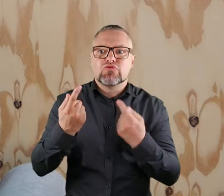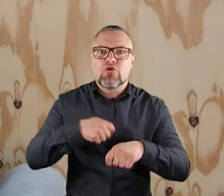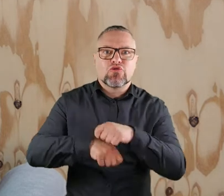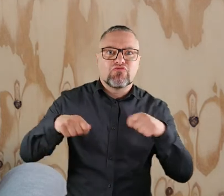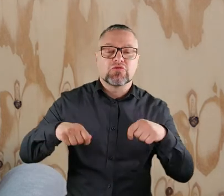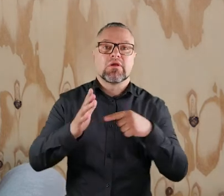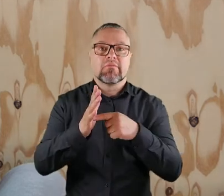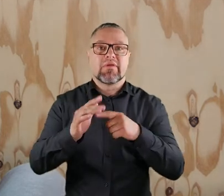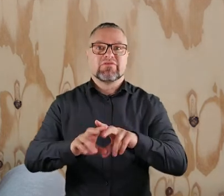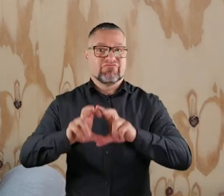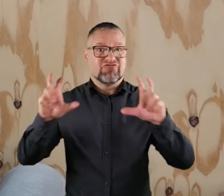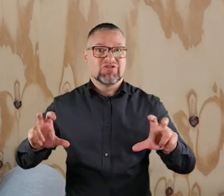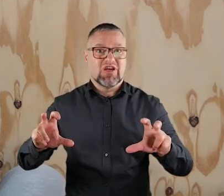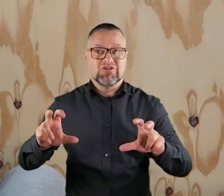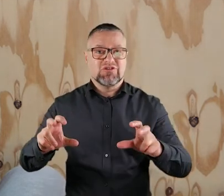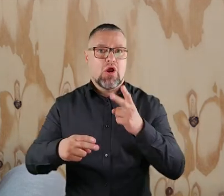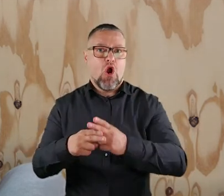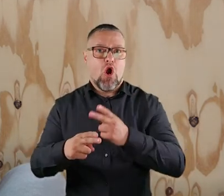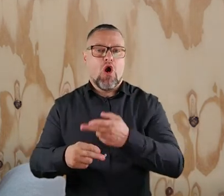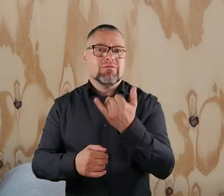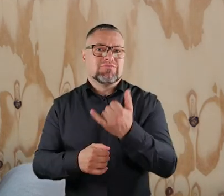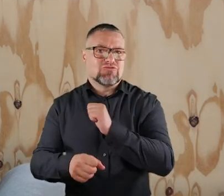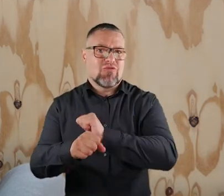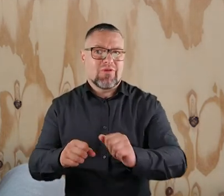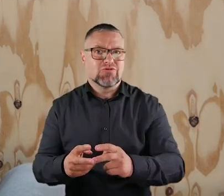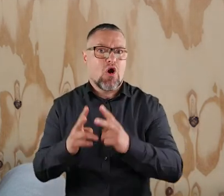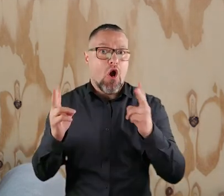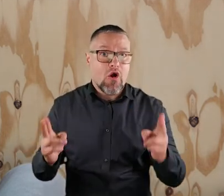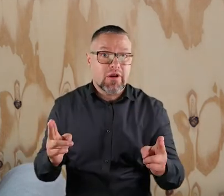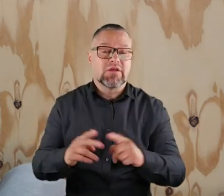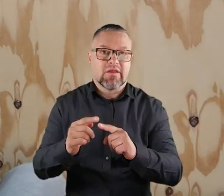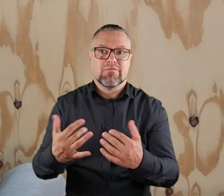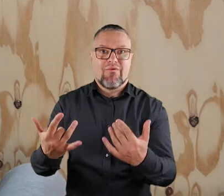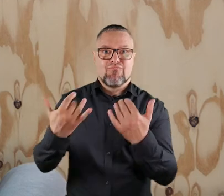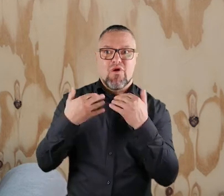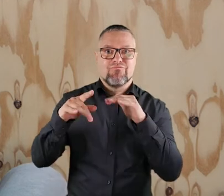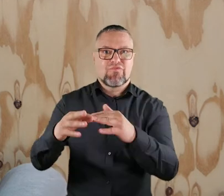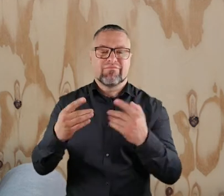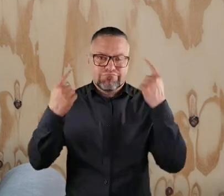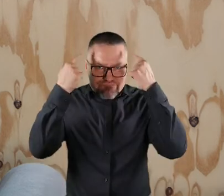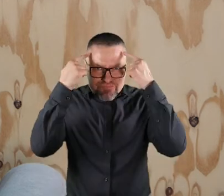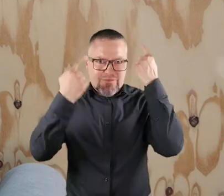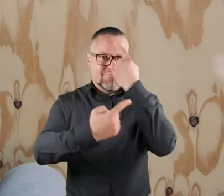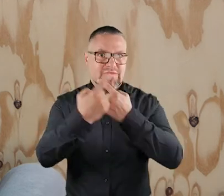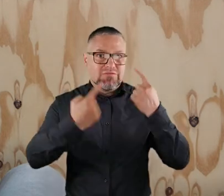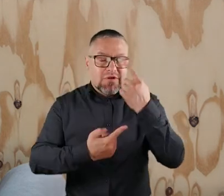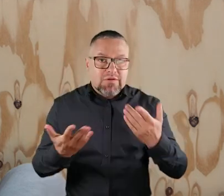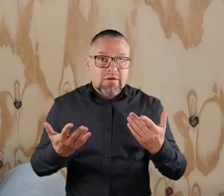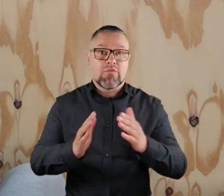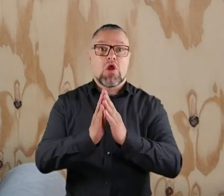sytuacjami, które mają miejsce w trakcie leczenia, a więc tak naprawdę oddziałuje również na sferę psychologiczną.